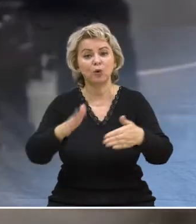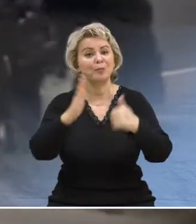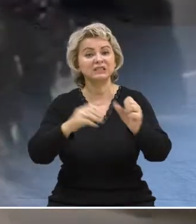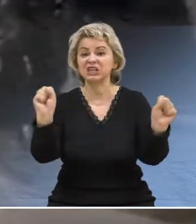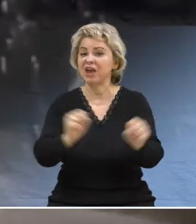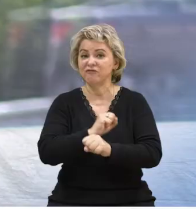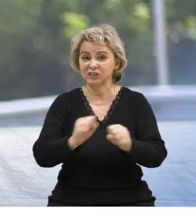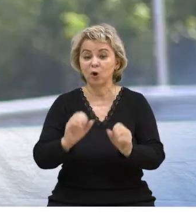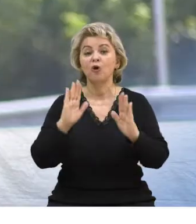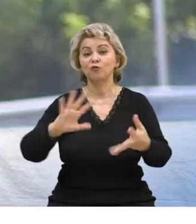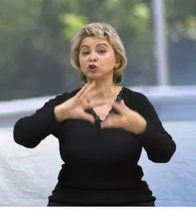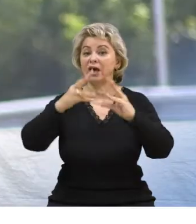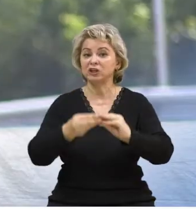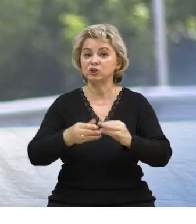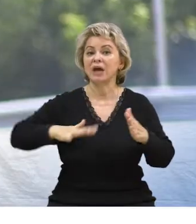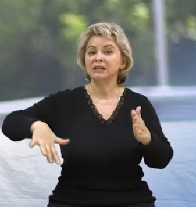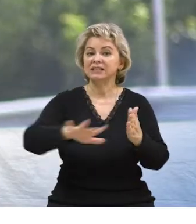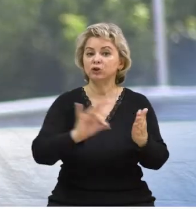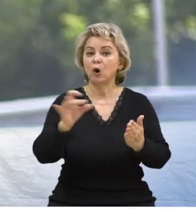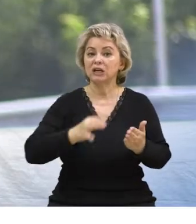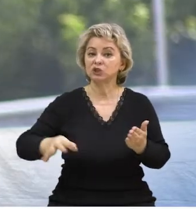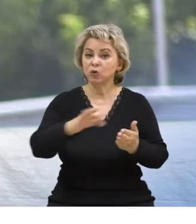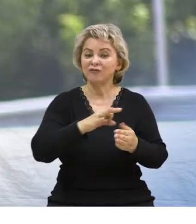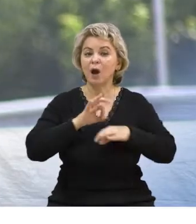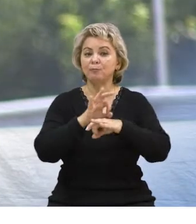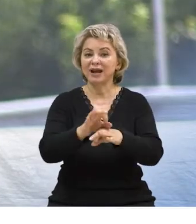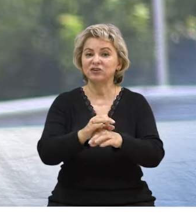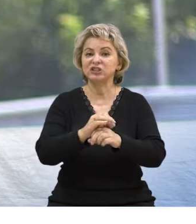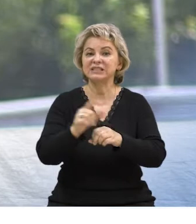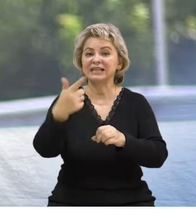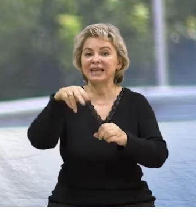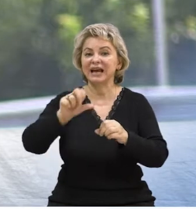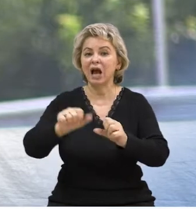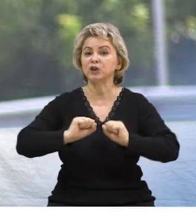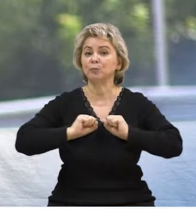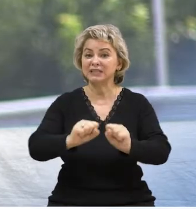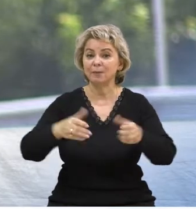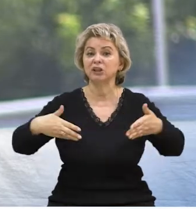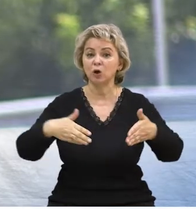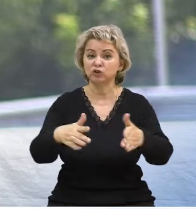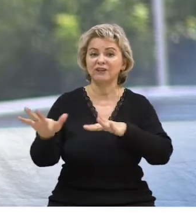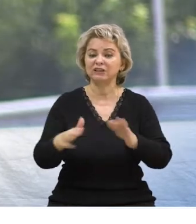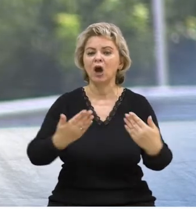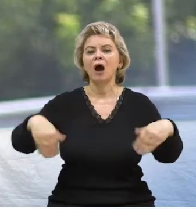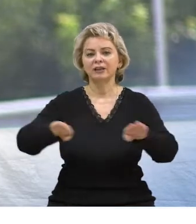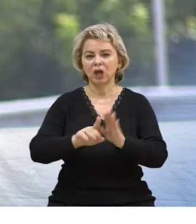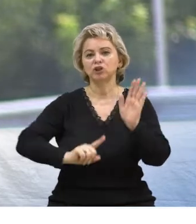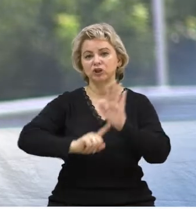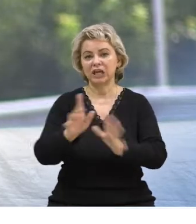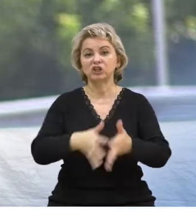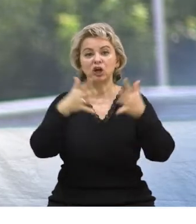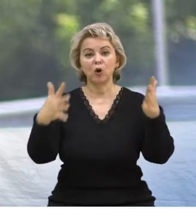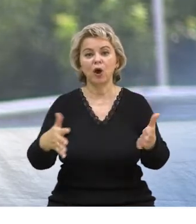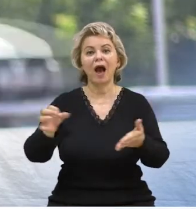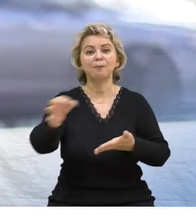пути практически невозможно. И вот результат. На территории Ростовской области проходит декадник безопасности дорожного движения, а также